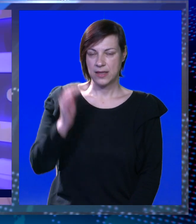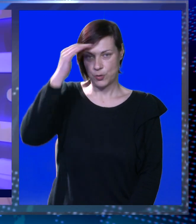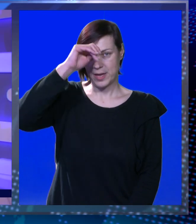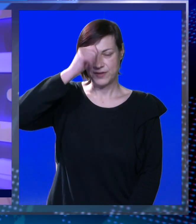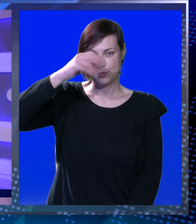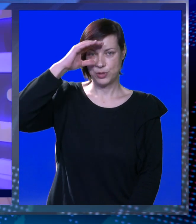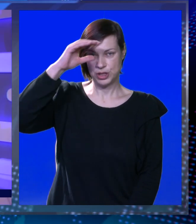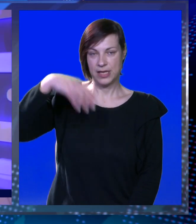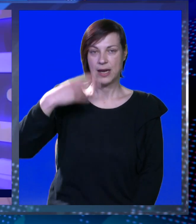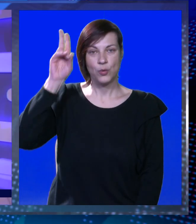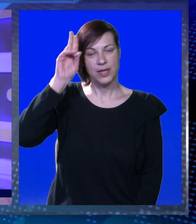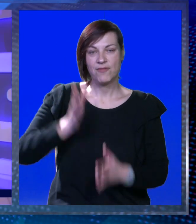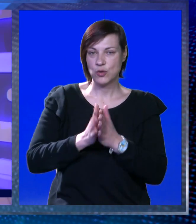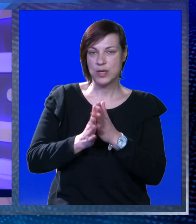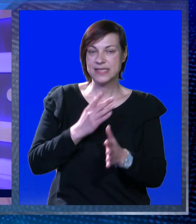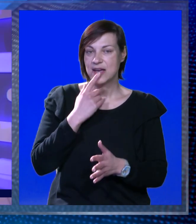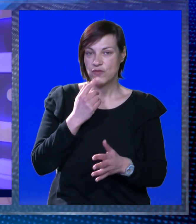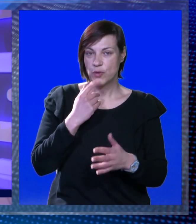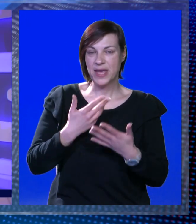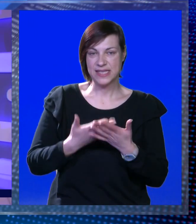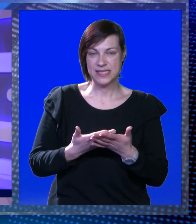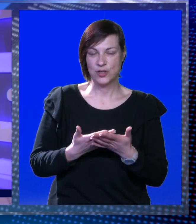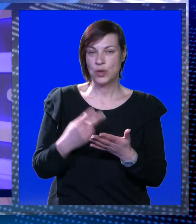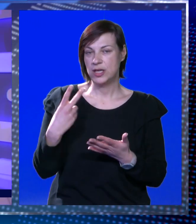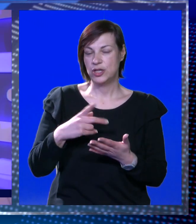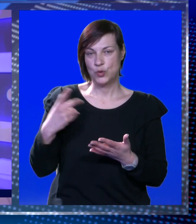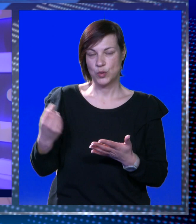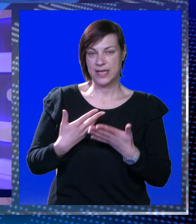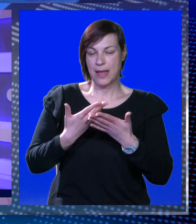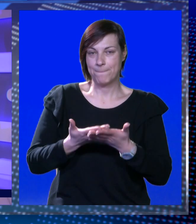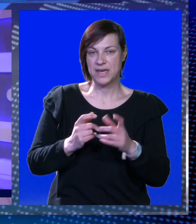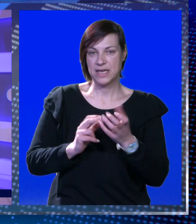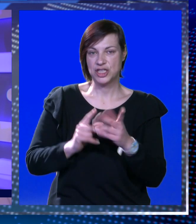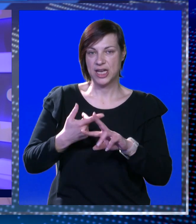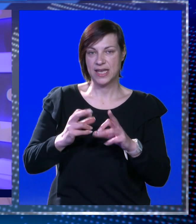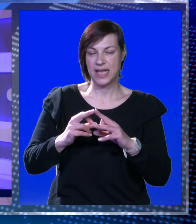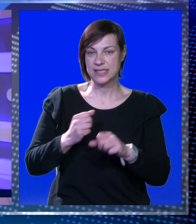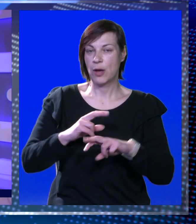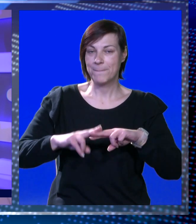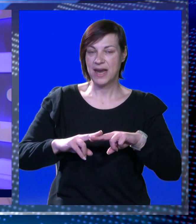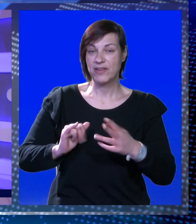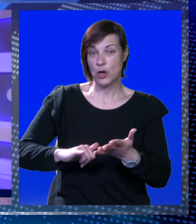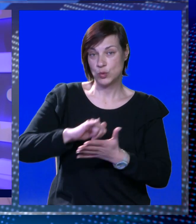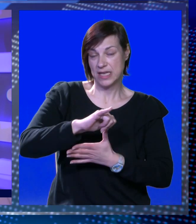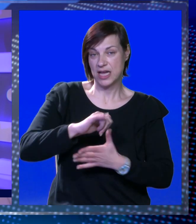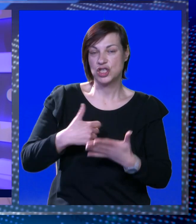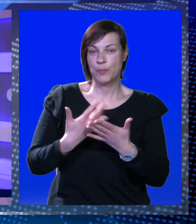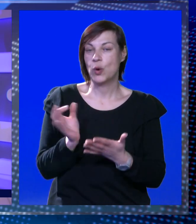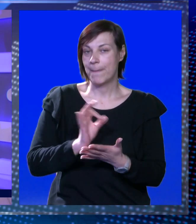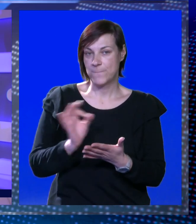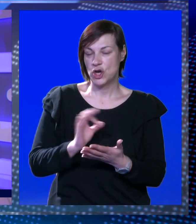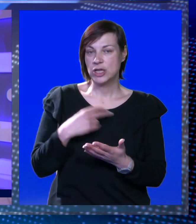Dobar večer, poštovani gledatelji u dnevniku na znakovnom jeziku. Drugi je dan primjene šengenskih pravila u zračnim lukama.